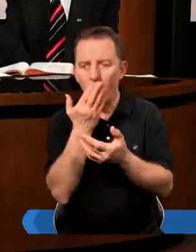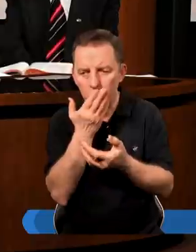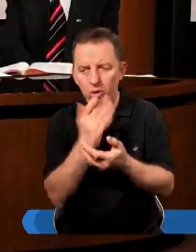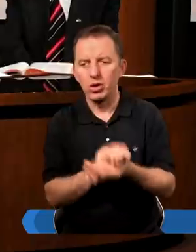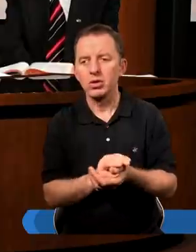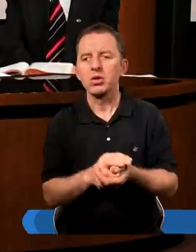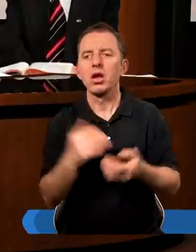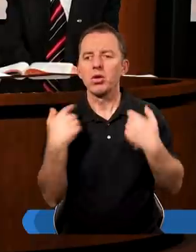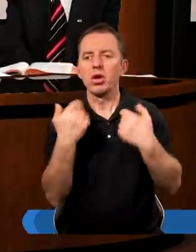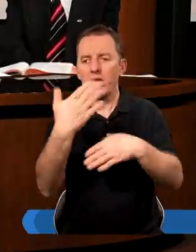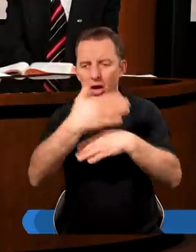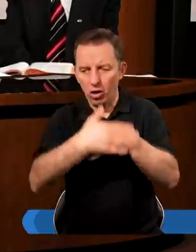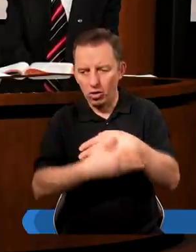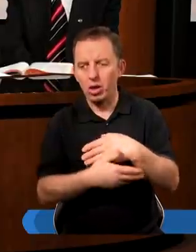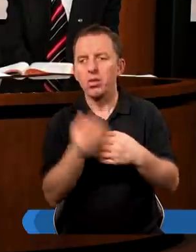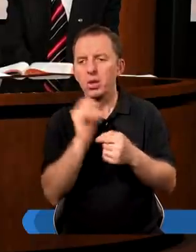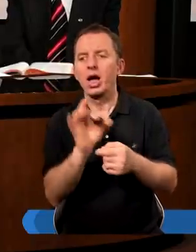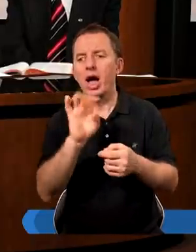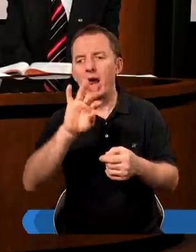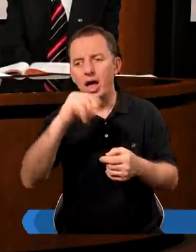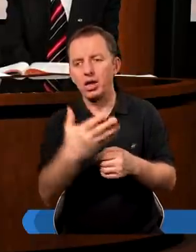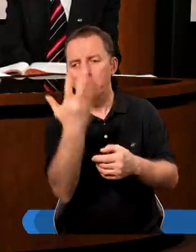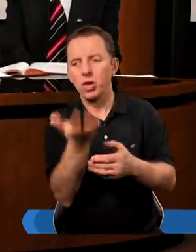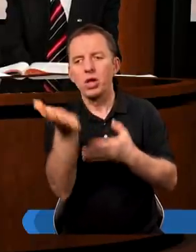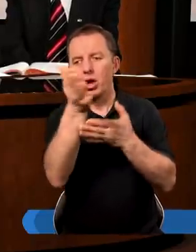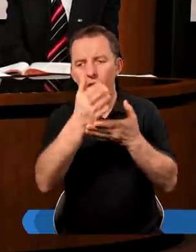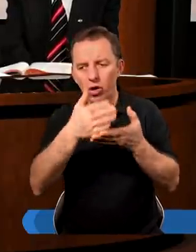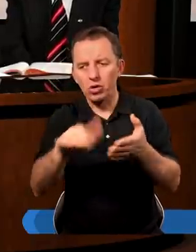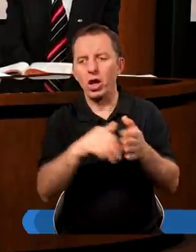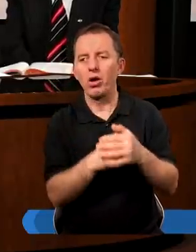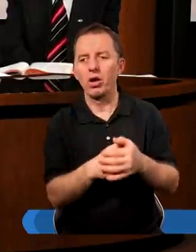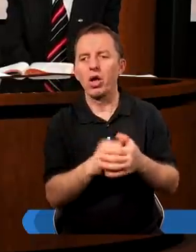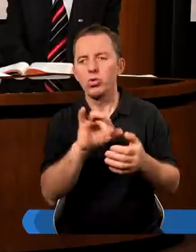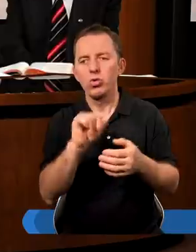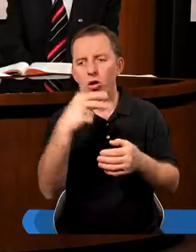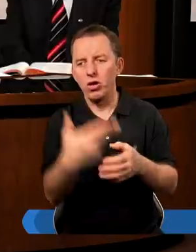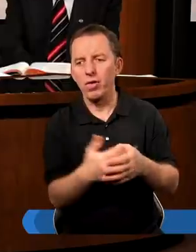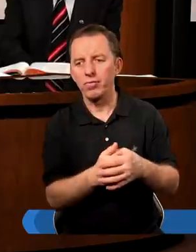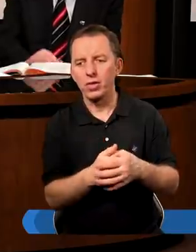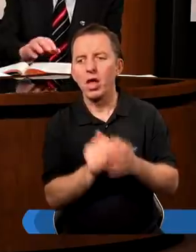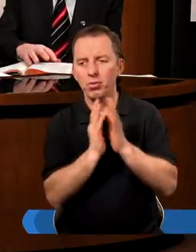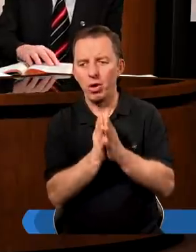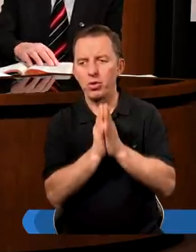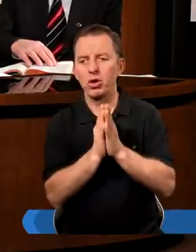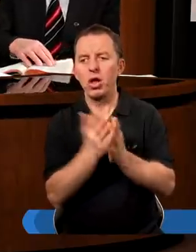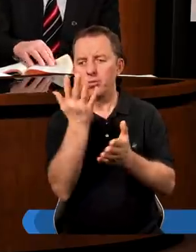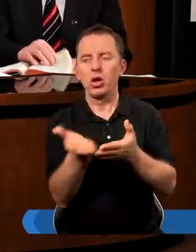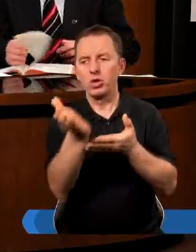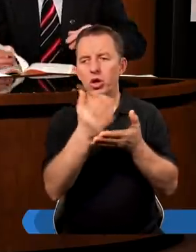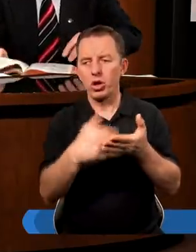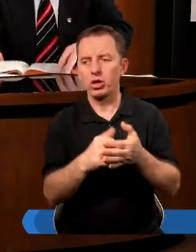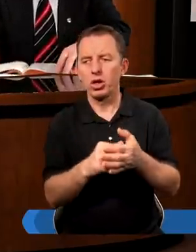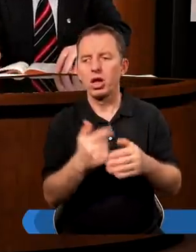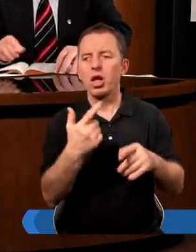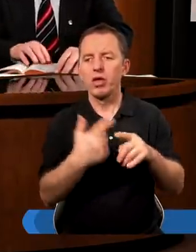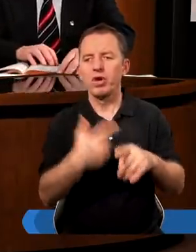Chciałbym, aby wybrzmiały na koniec słowa z listu do Kalacjan z piątego rozdziału. Julian, poproszę. Piąty